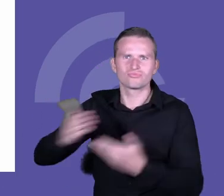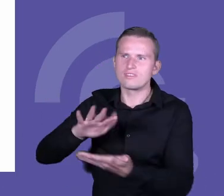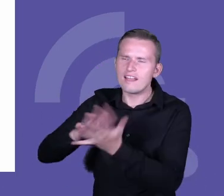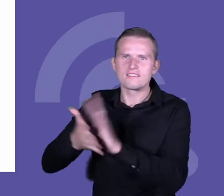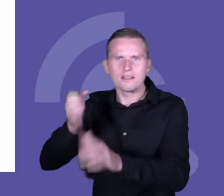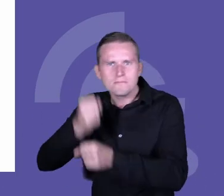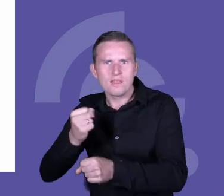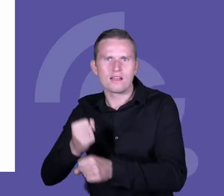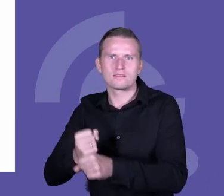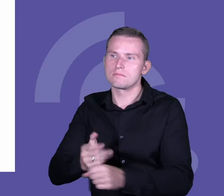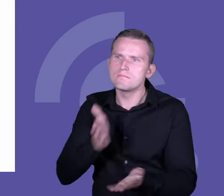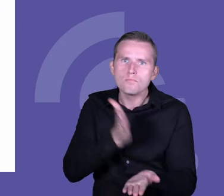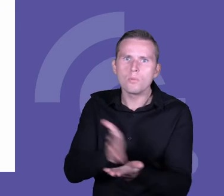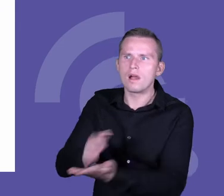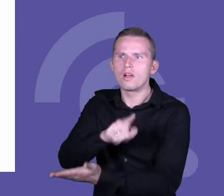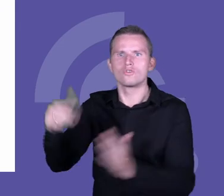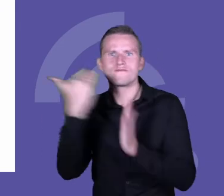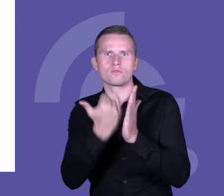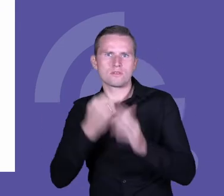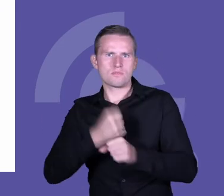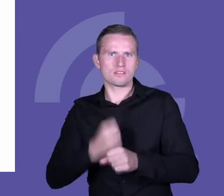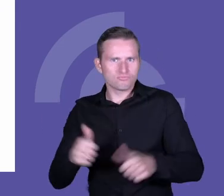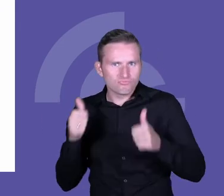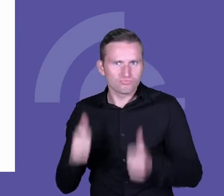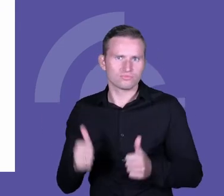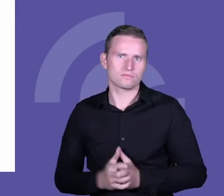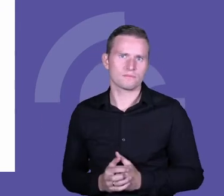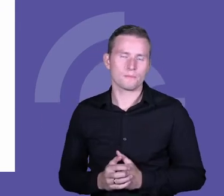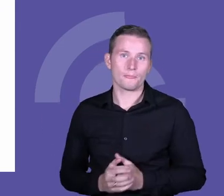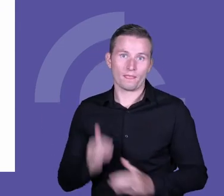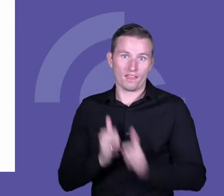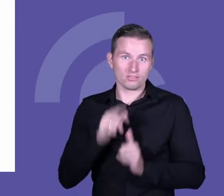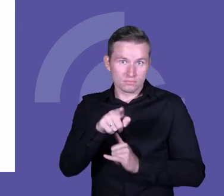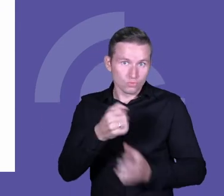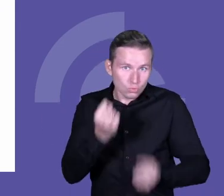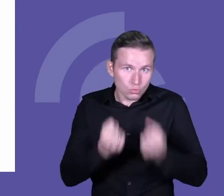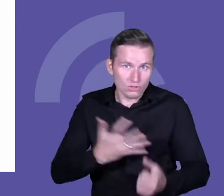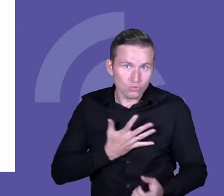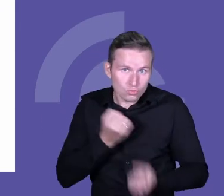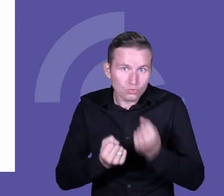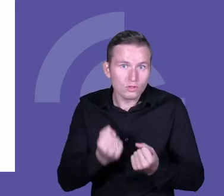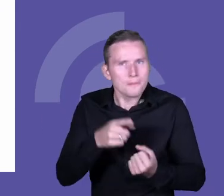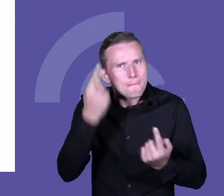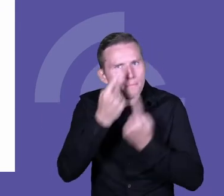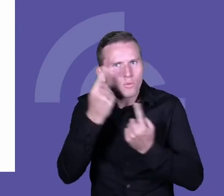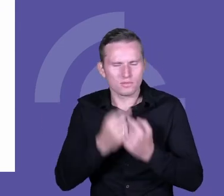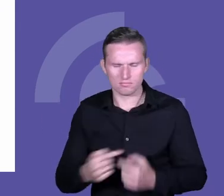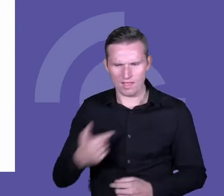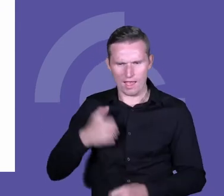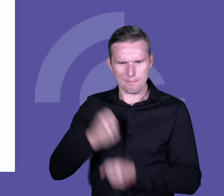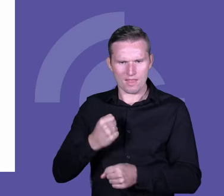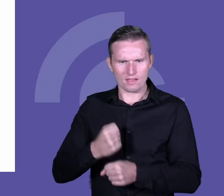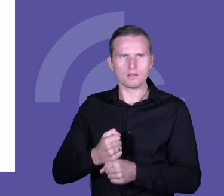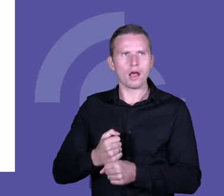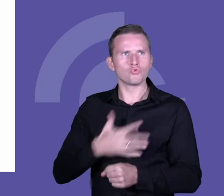żeby pomagać im tworzyć te warunki pracy. I jeżeli jest ci trudno, to też zadaj sobie pytanie, co tobie pomaga w tej pracy, co ciebie nakręca